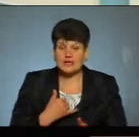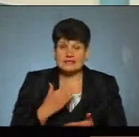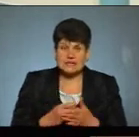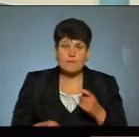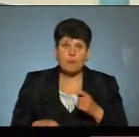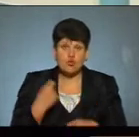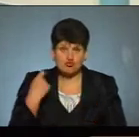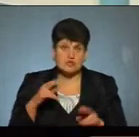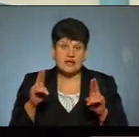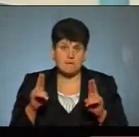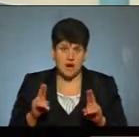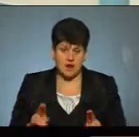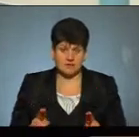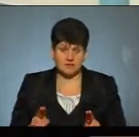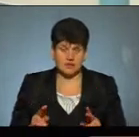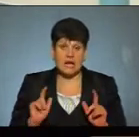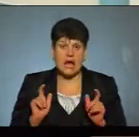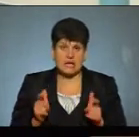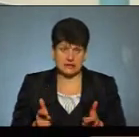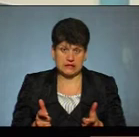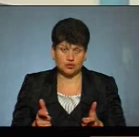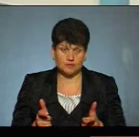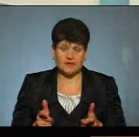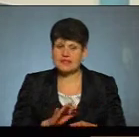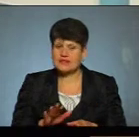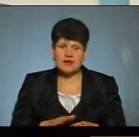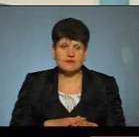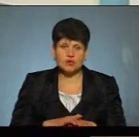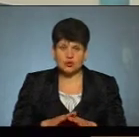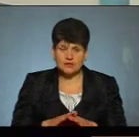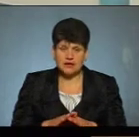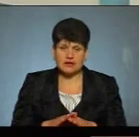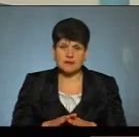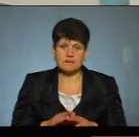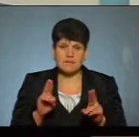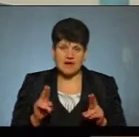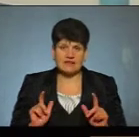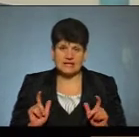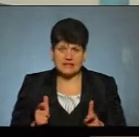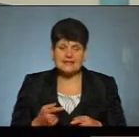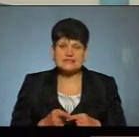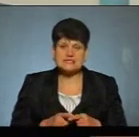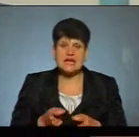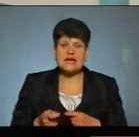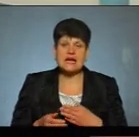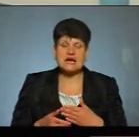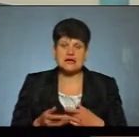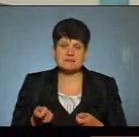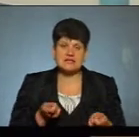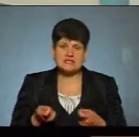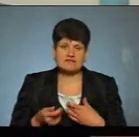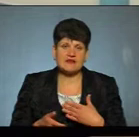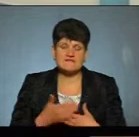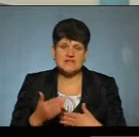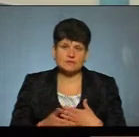правил карантину, недотримання правил карантину, це є адміністративна відповідальність, згідно статті